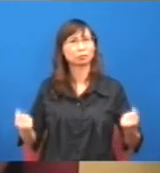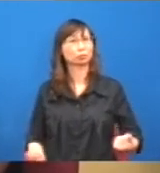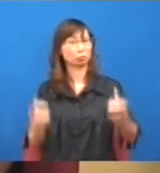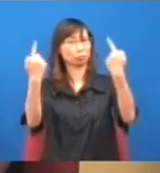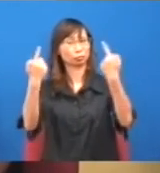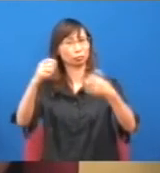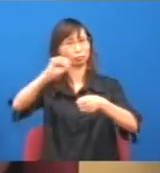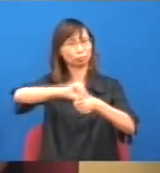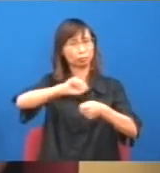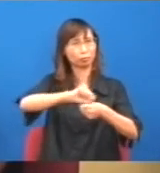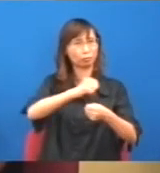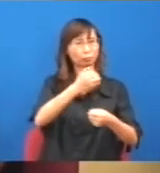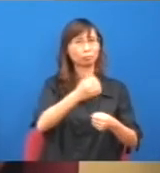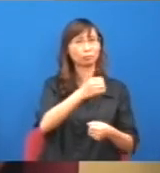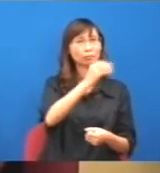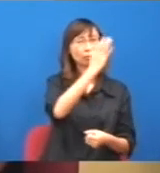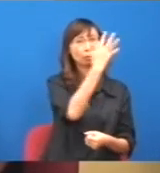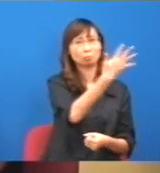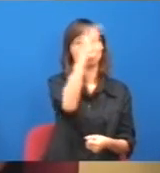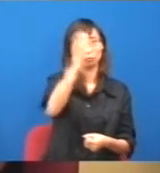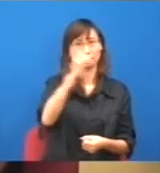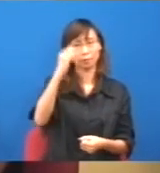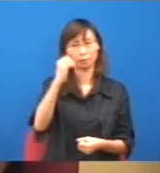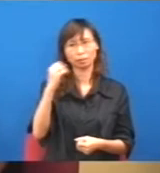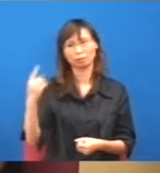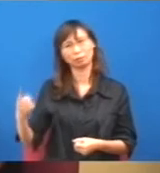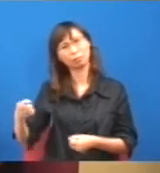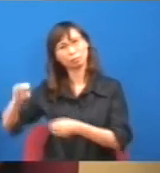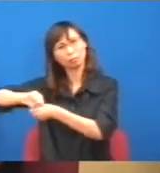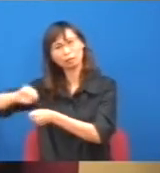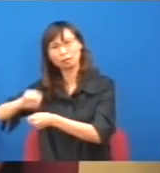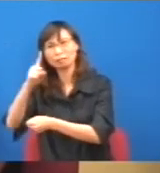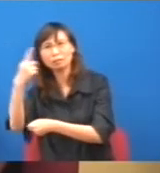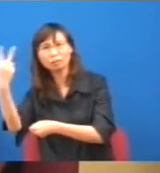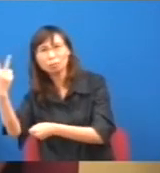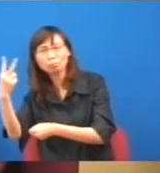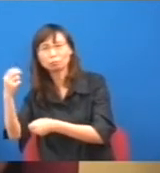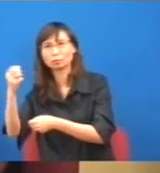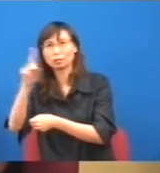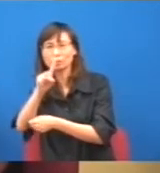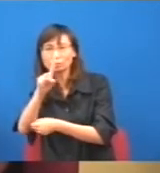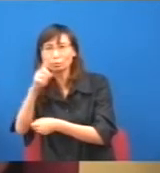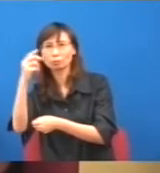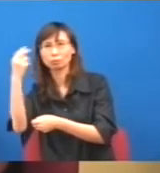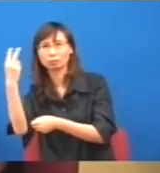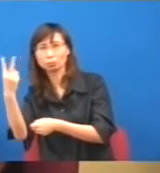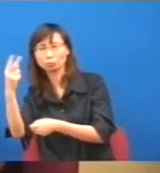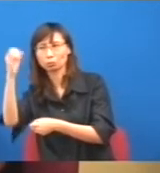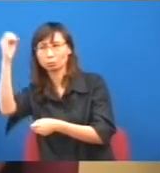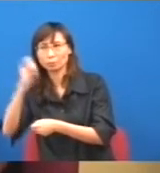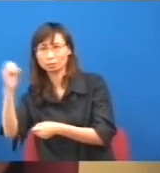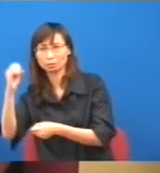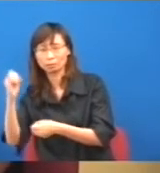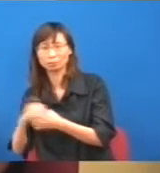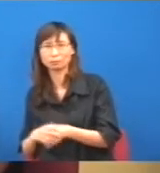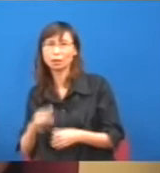但你加百分之一,百分之二的話,那很多時候,就是說,一些有用的機制,可能是最低工資,到頭來,幫不到工人